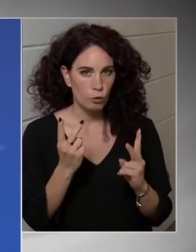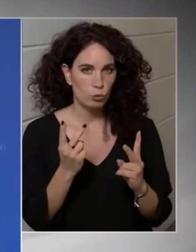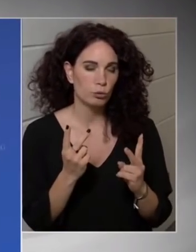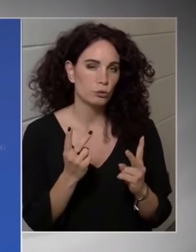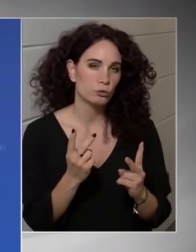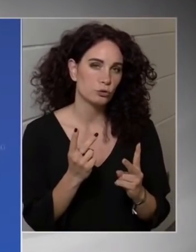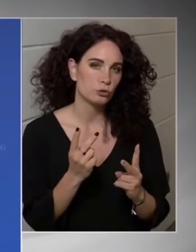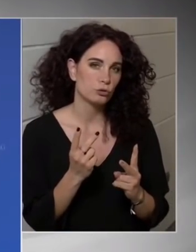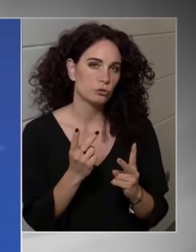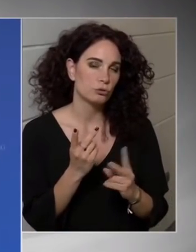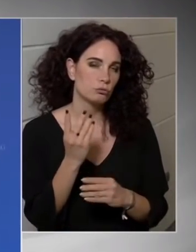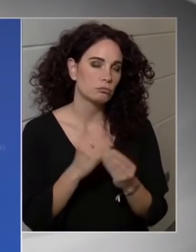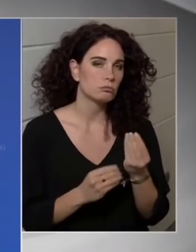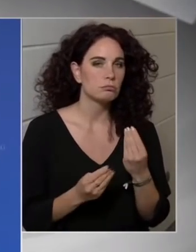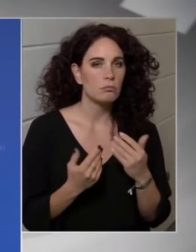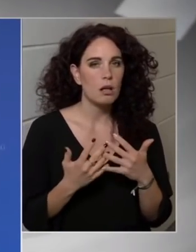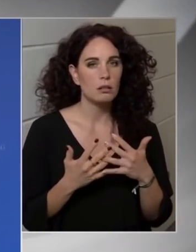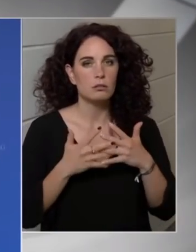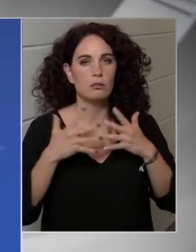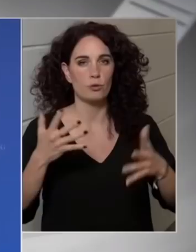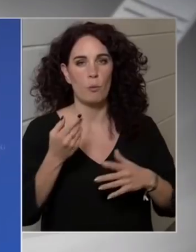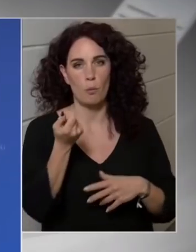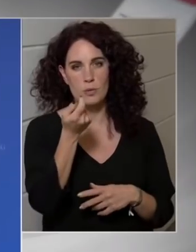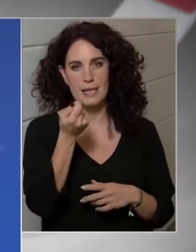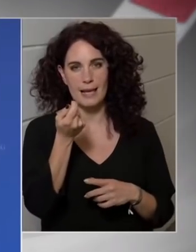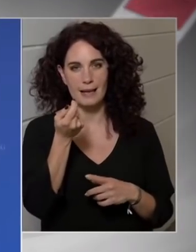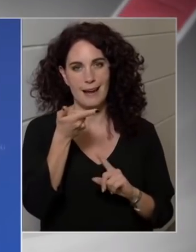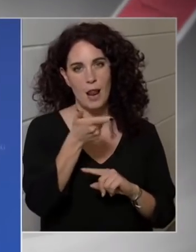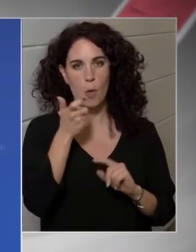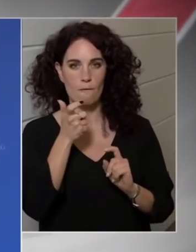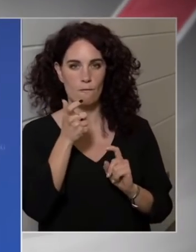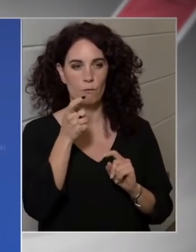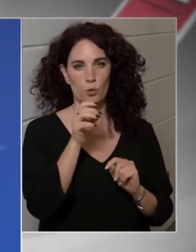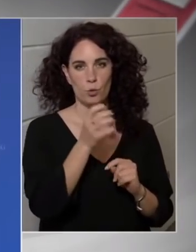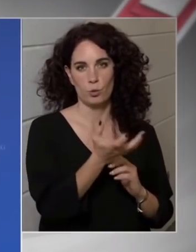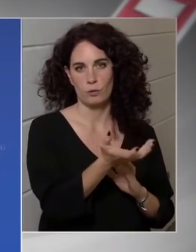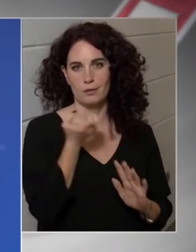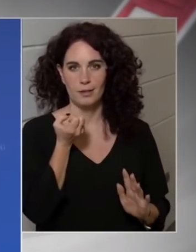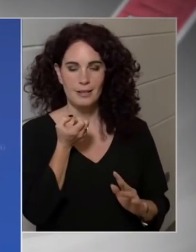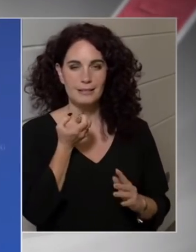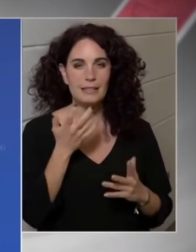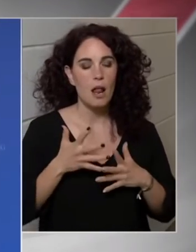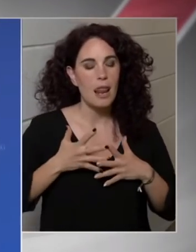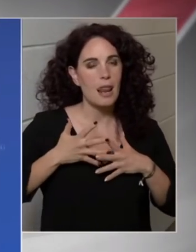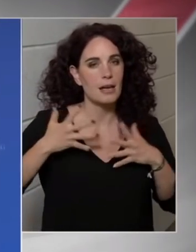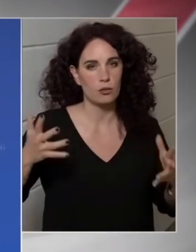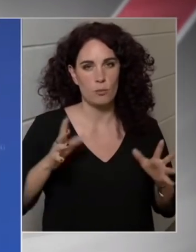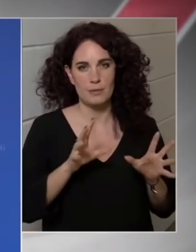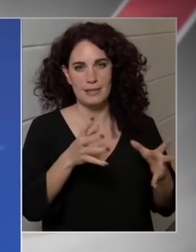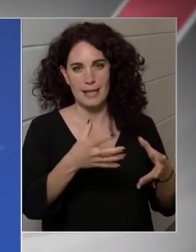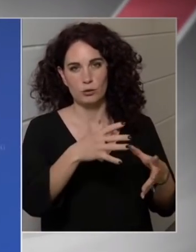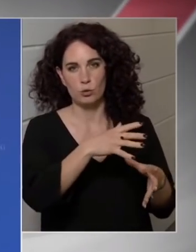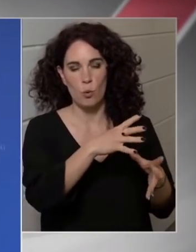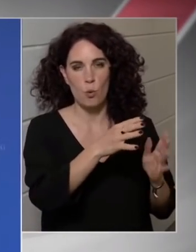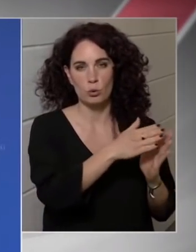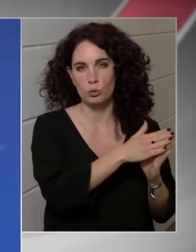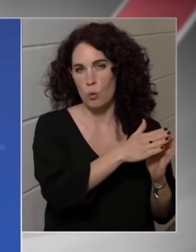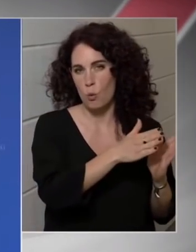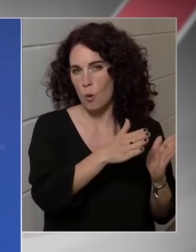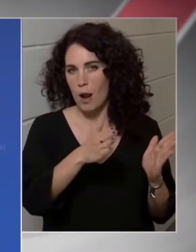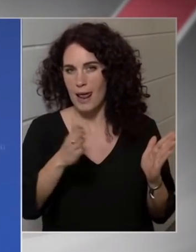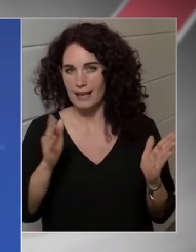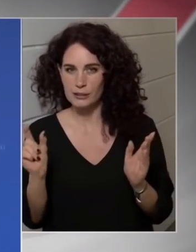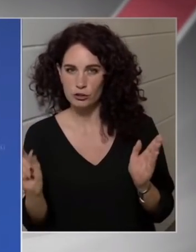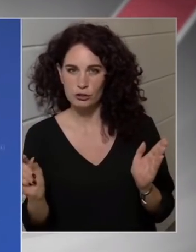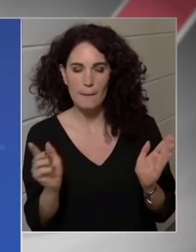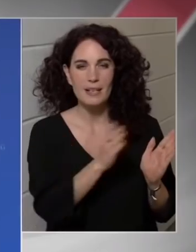nagyobb összegekre lövünk. Tehát a legnagyobb szektortól megpróbálunk a legkisebb szektorig elindulni, de,